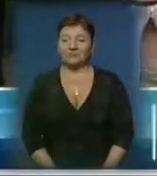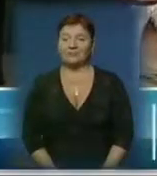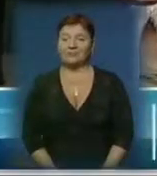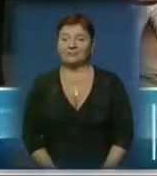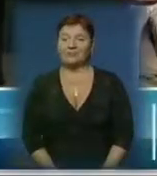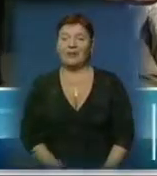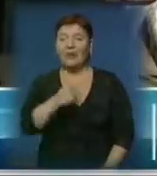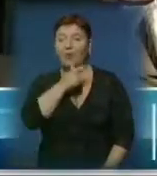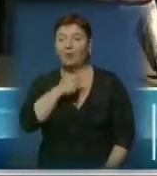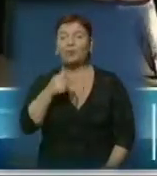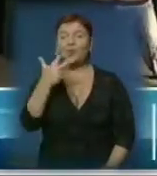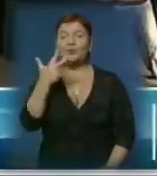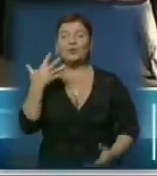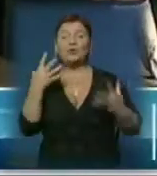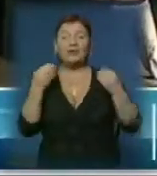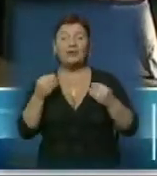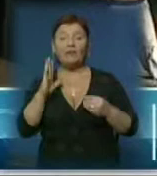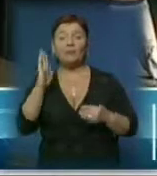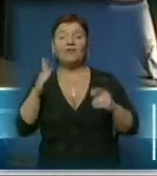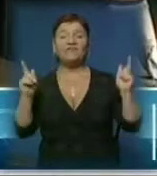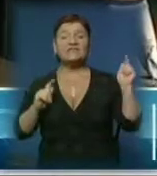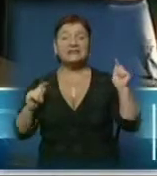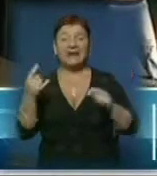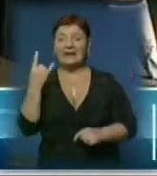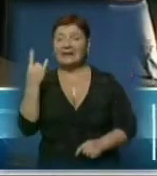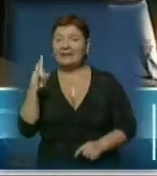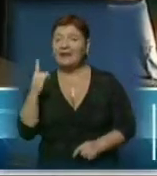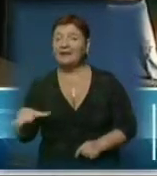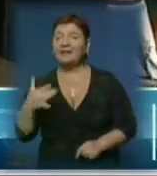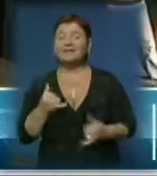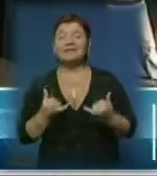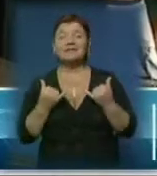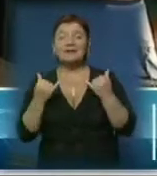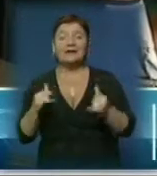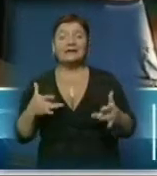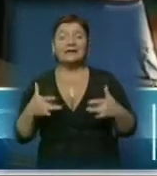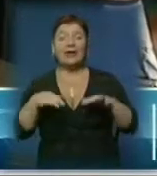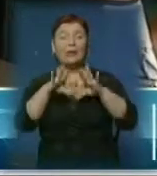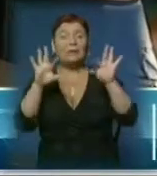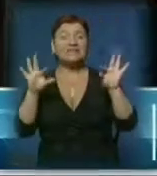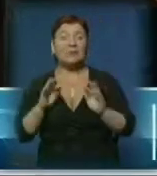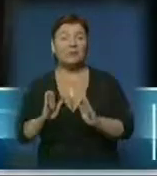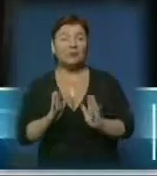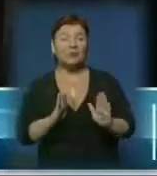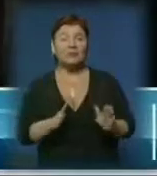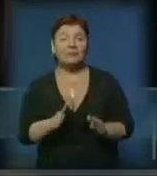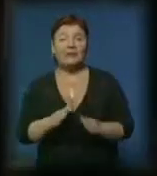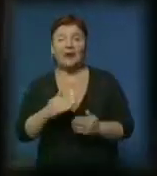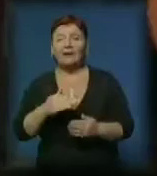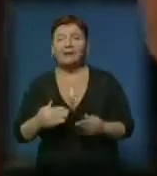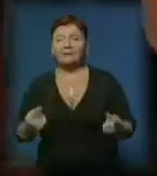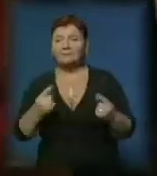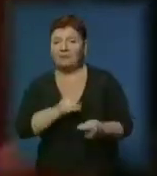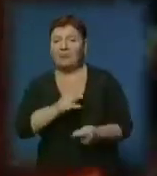Протягом трьох днів в Ужгороді фестивали тимуть ляльки. Для всіх шанувальників театрального мистецтва приготовано насичену програму,